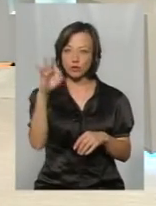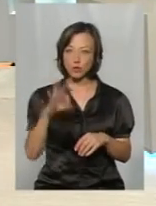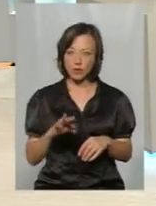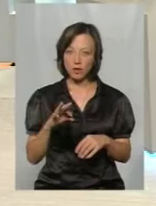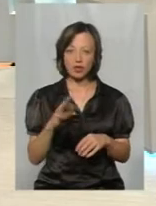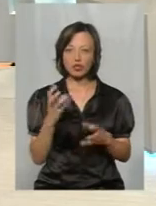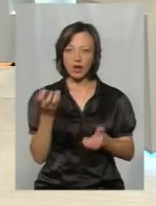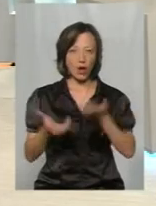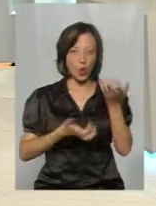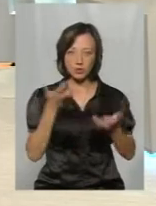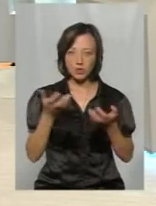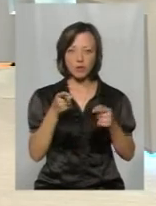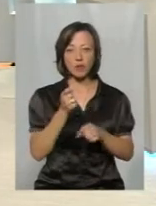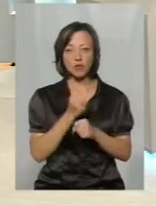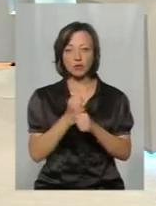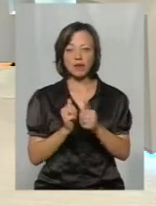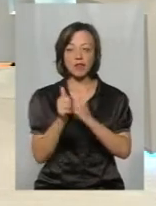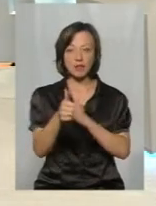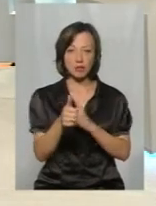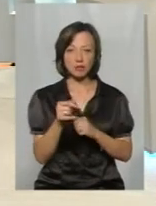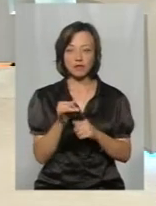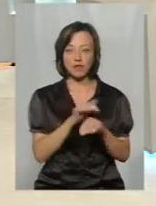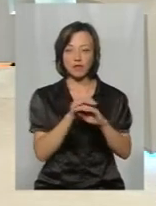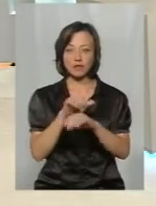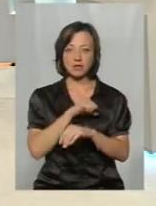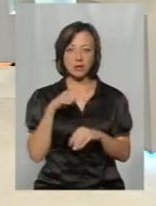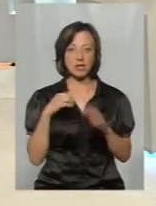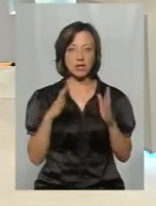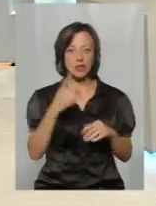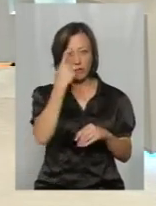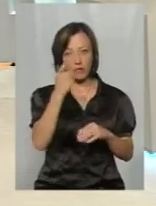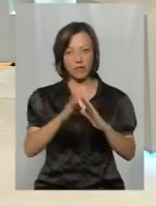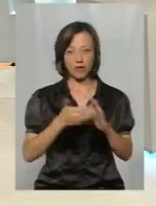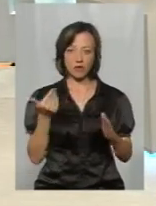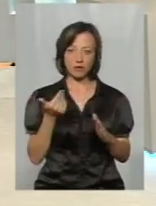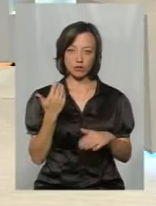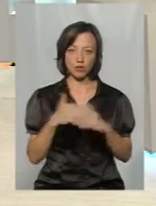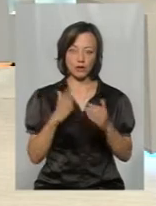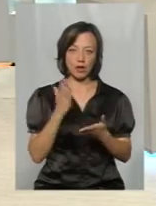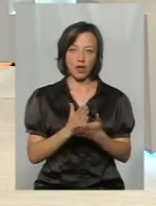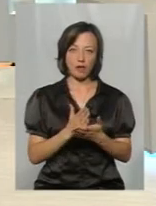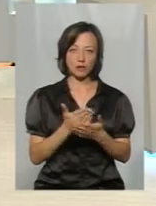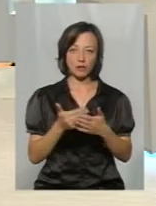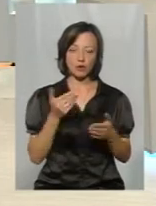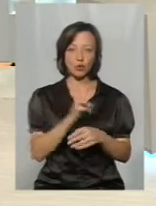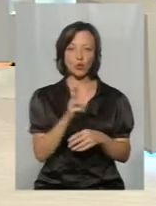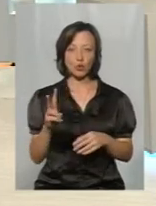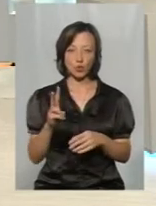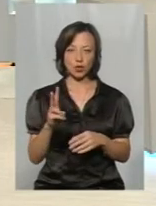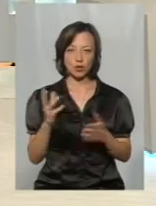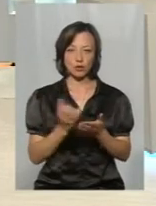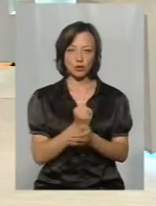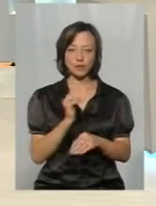розміновані? Чи ви працюєте на випередження, чи працюєте все ж таки тільки по виклику вже наявному від того, хто знайшов?